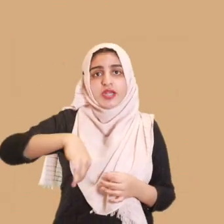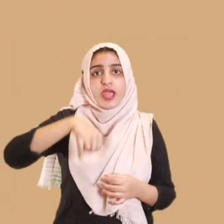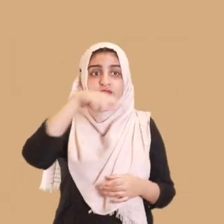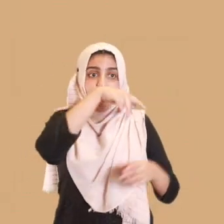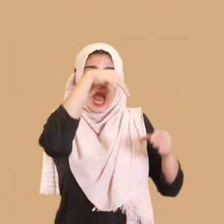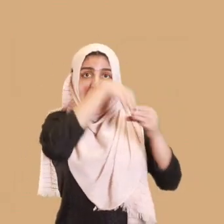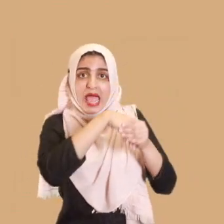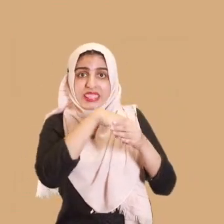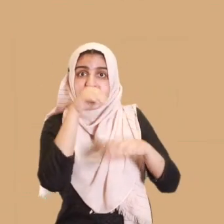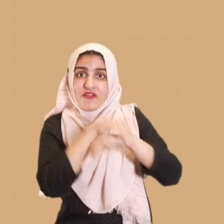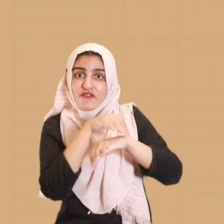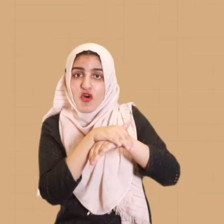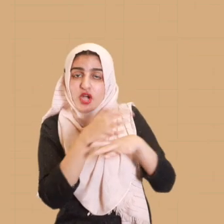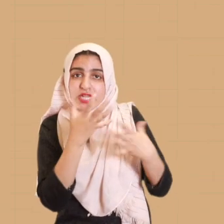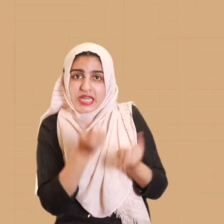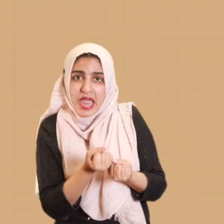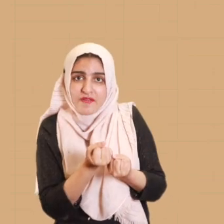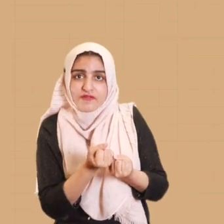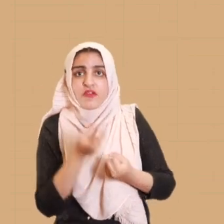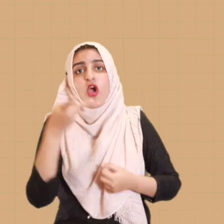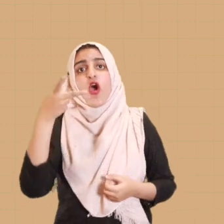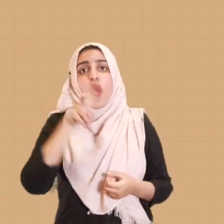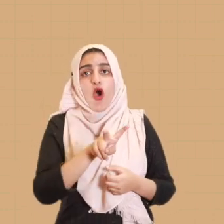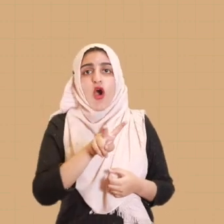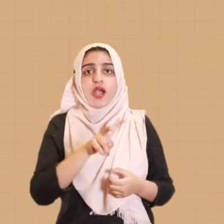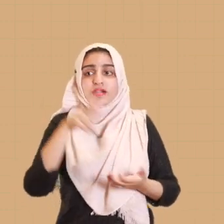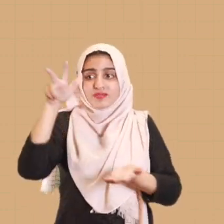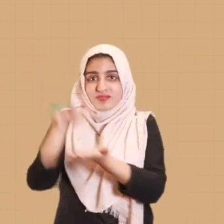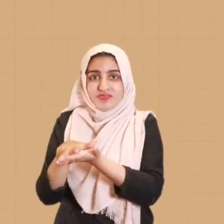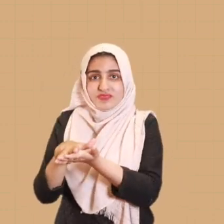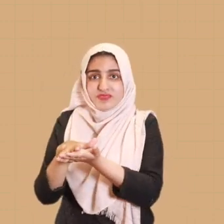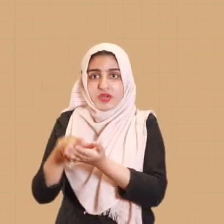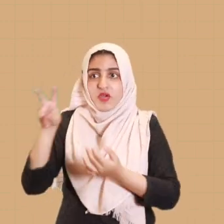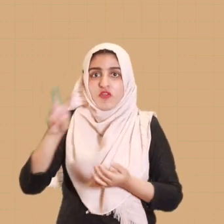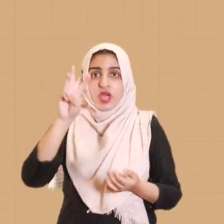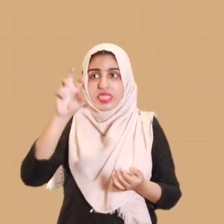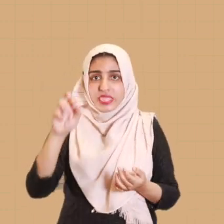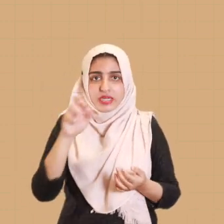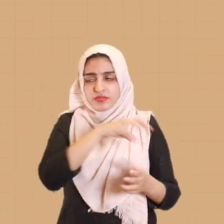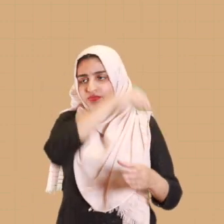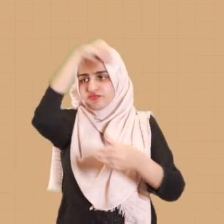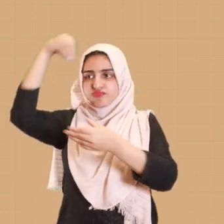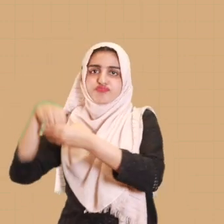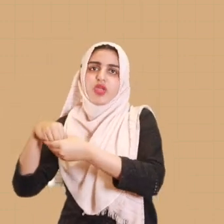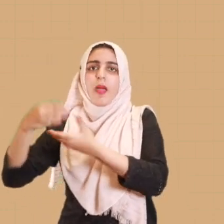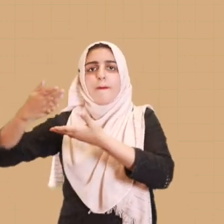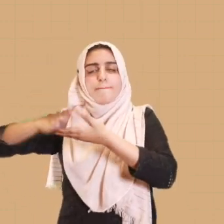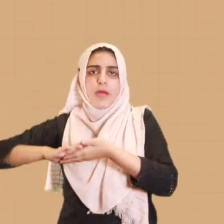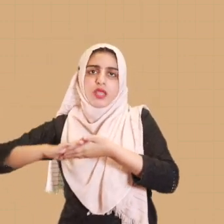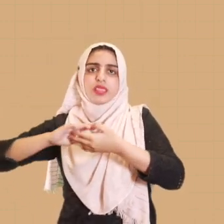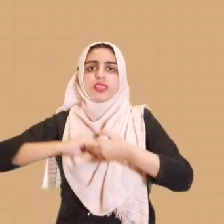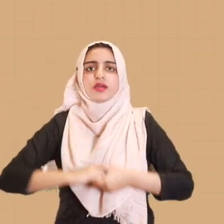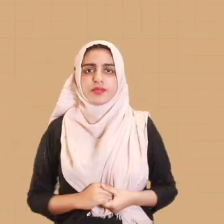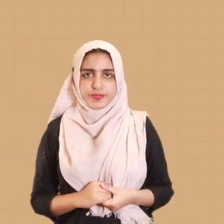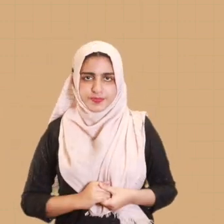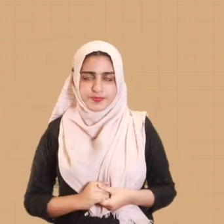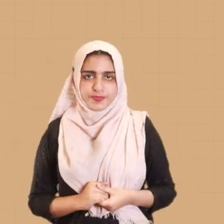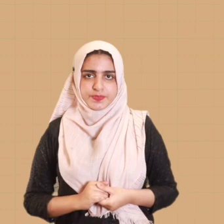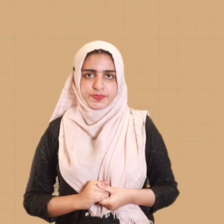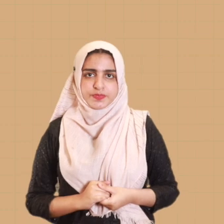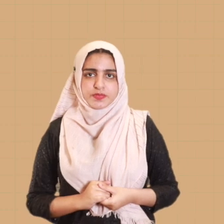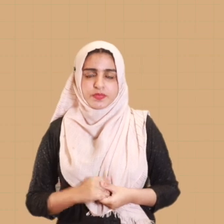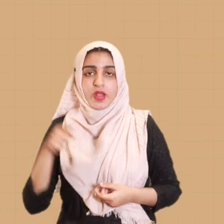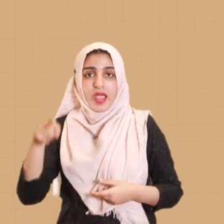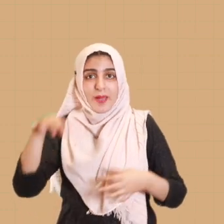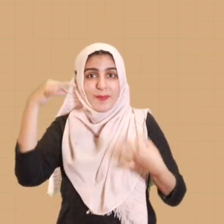لفافہ 49 جس کے اندر آپ کا ووٹ موجود ہے اور تصدیق شدہ ڈیکلیریشن فارم 38 کو لفافہ میں ڈال کر